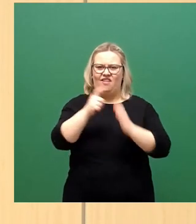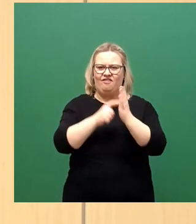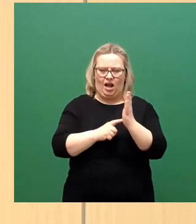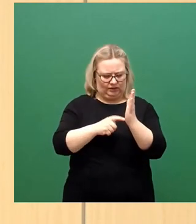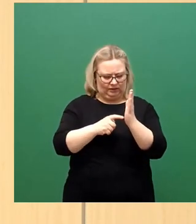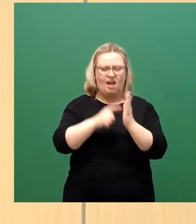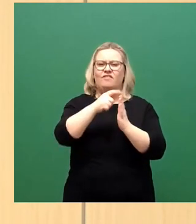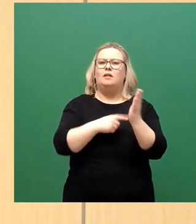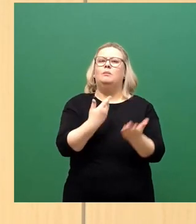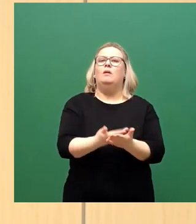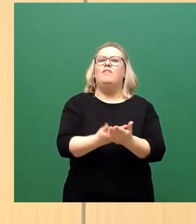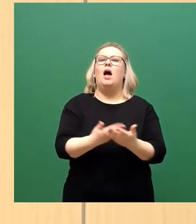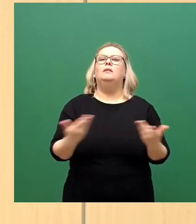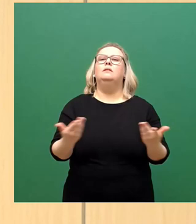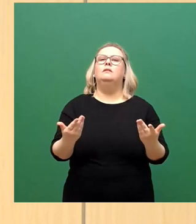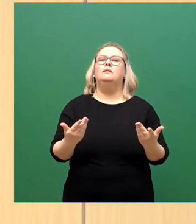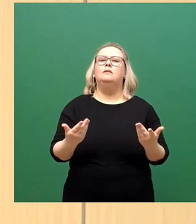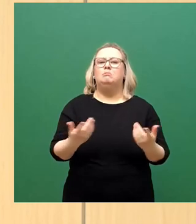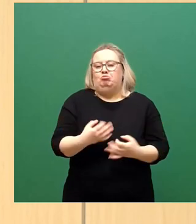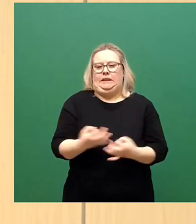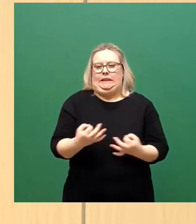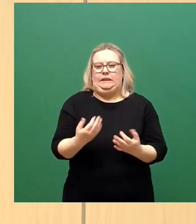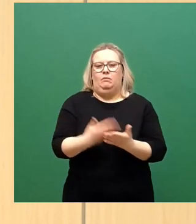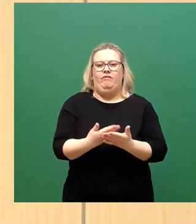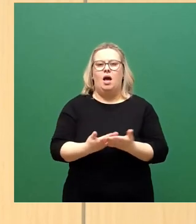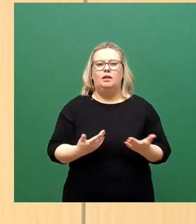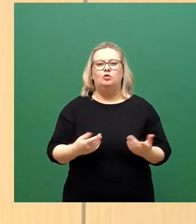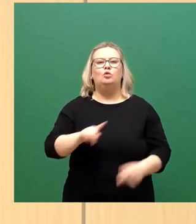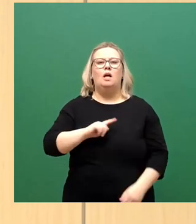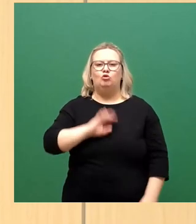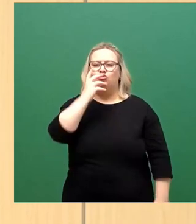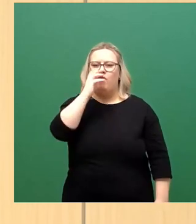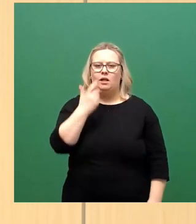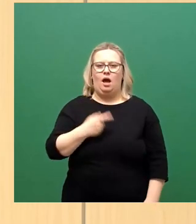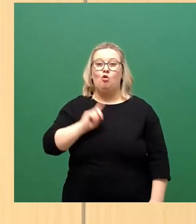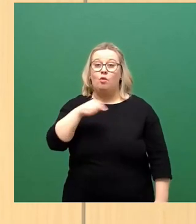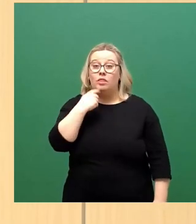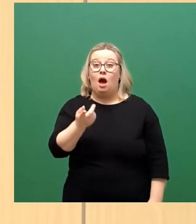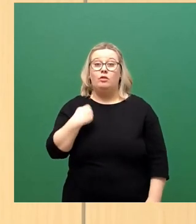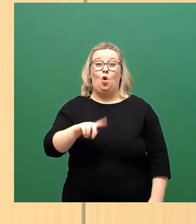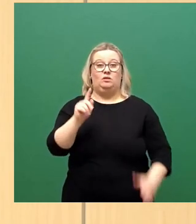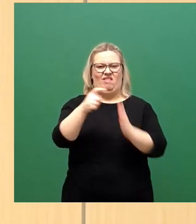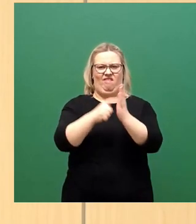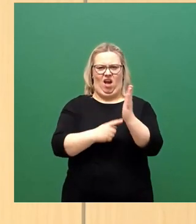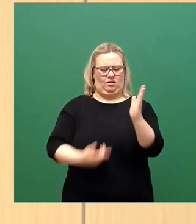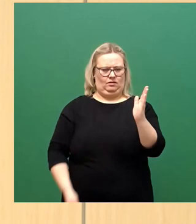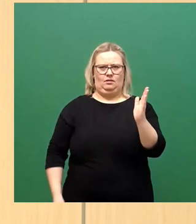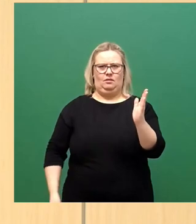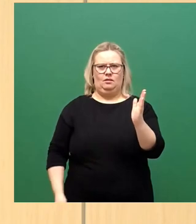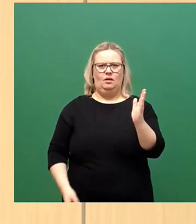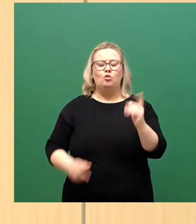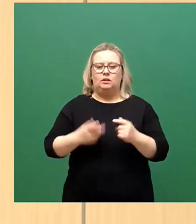sein, müssen ersetzt sein. Das sind sie nicht. Und das ist eine Schweinerei, dass Sie das dann noch als Fakt hinsetzen. Und das geht nicht.